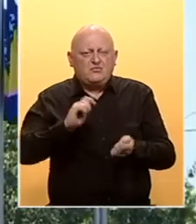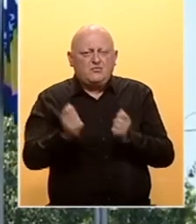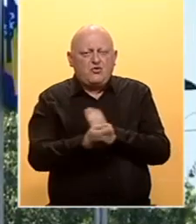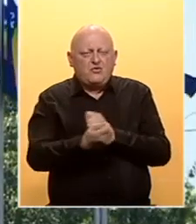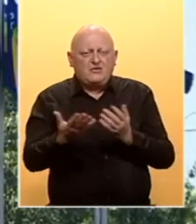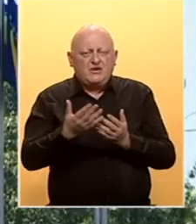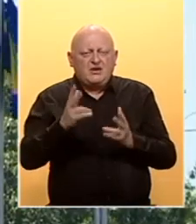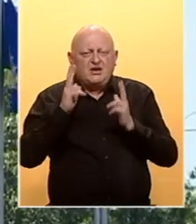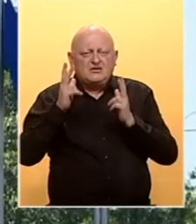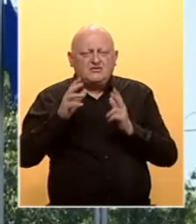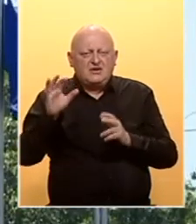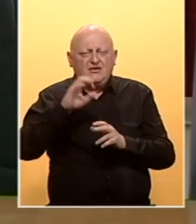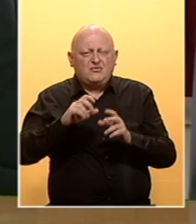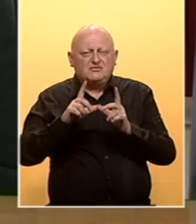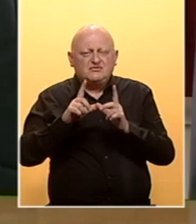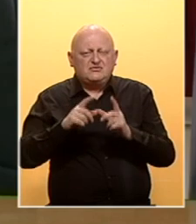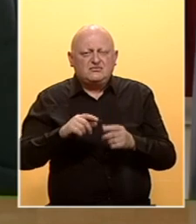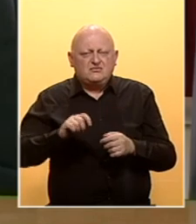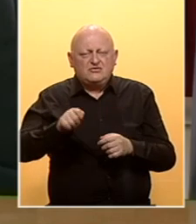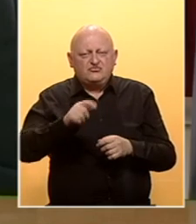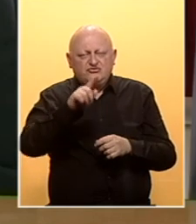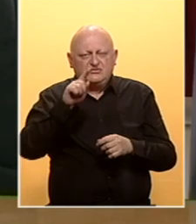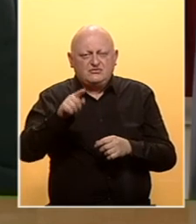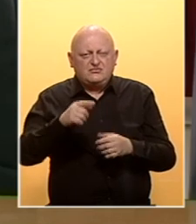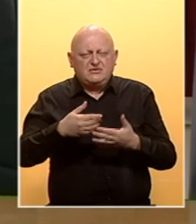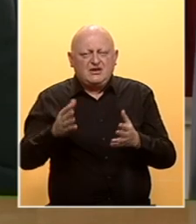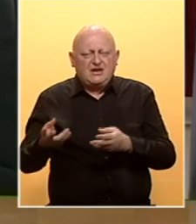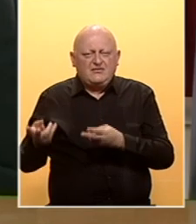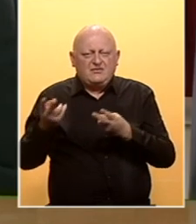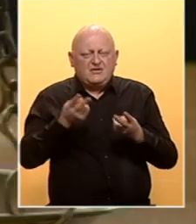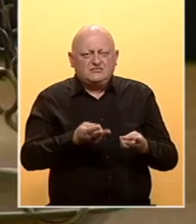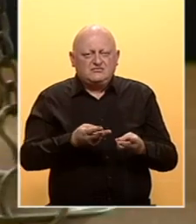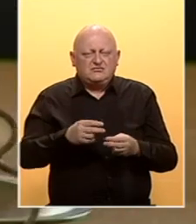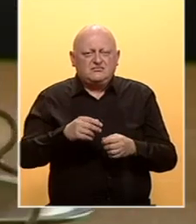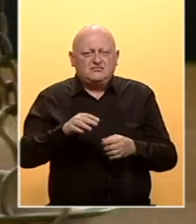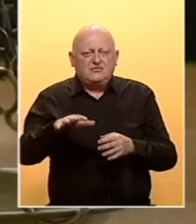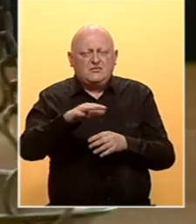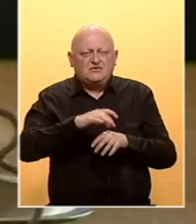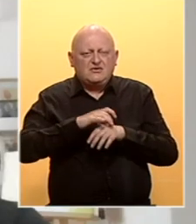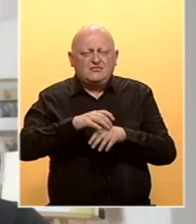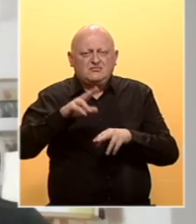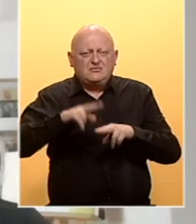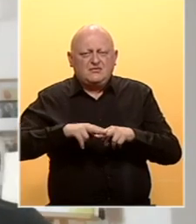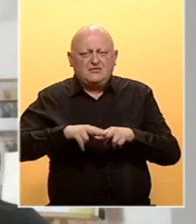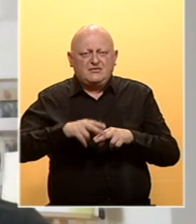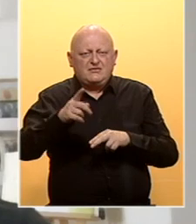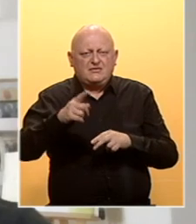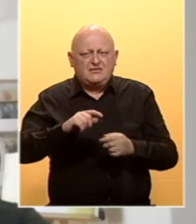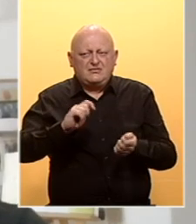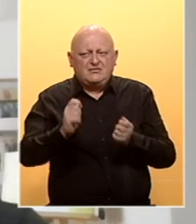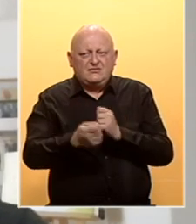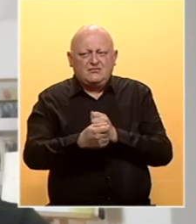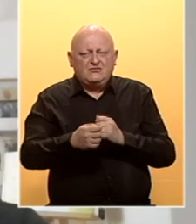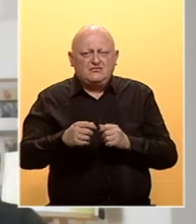onako kako to zahtjeva Evropska unija, u ključnim pitanjima poput javnih nabavki ili oblasti vladavine prava. Kledna je transformacija